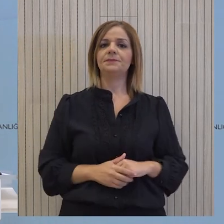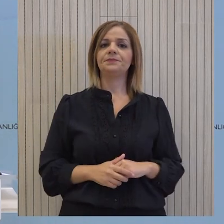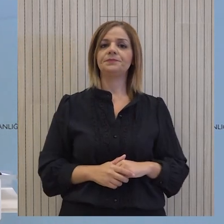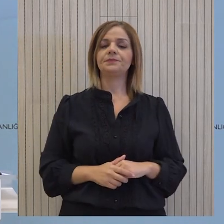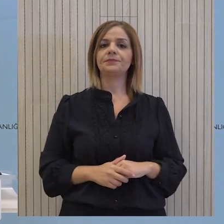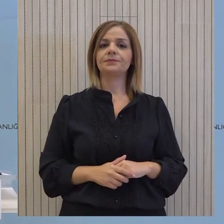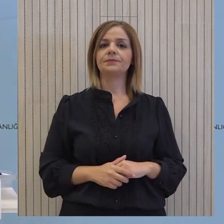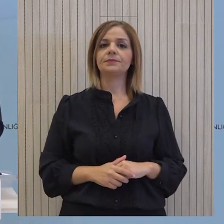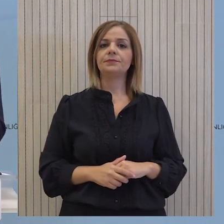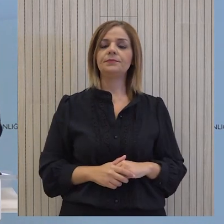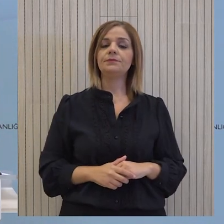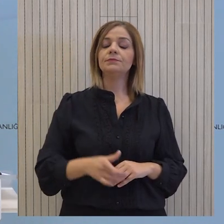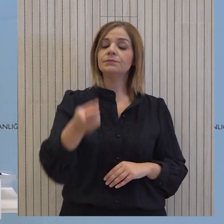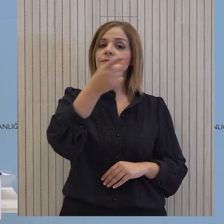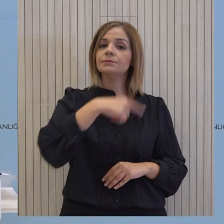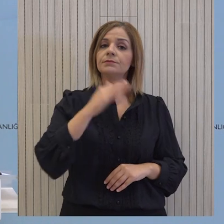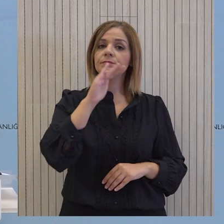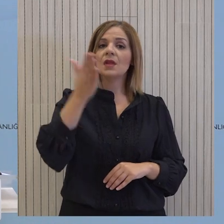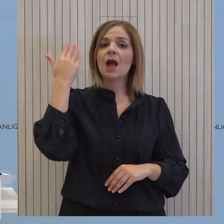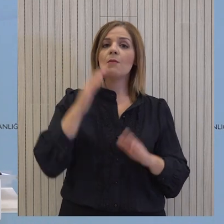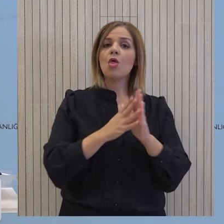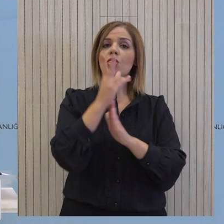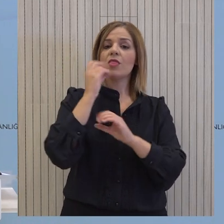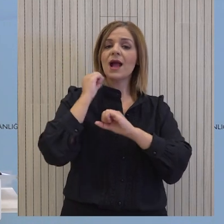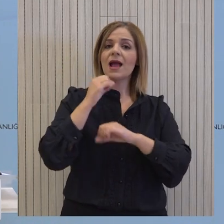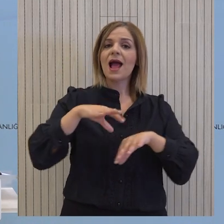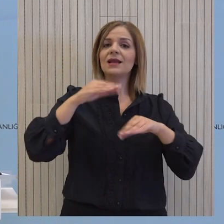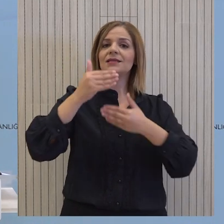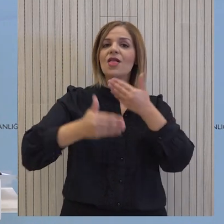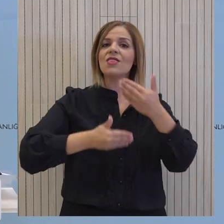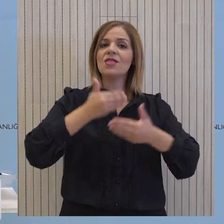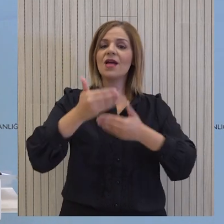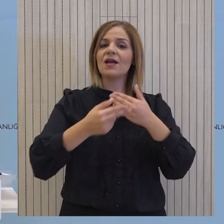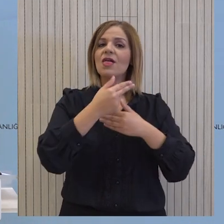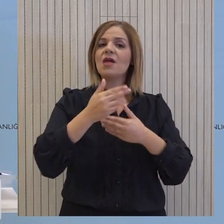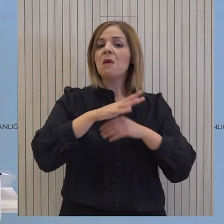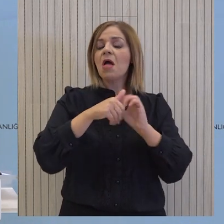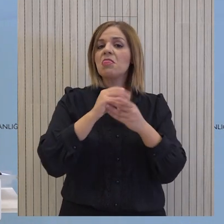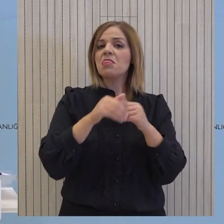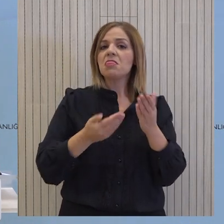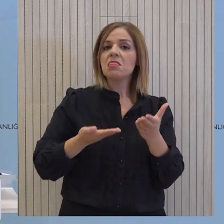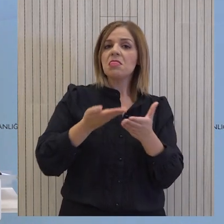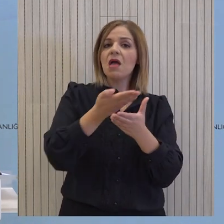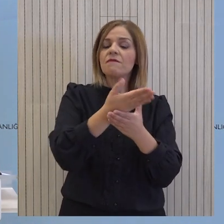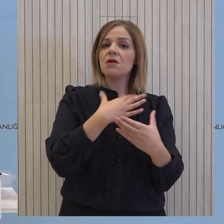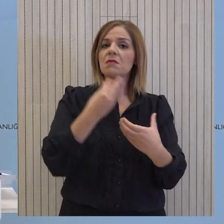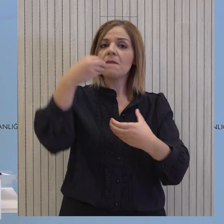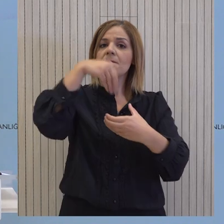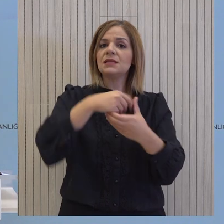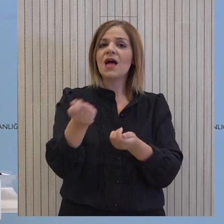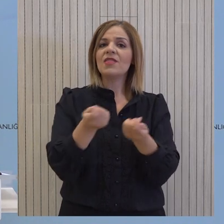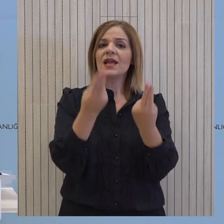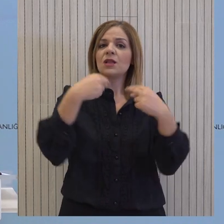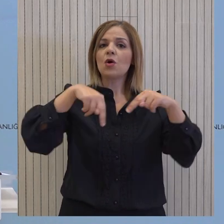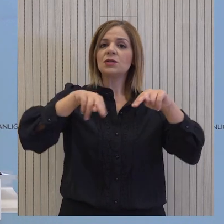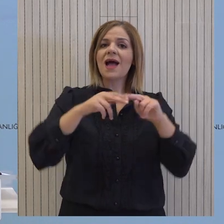Υπενθυμίζουμε ότι βρίσκεται σε εξέλιξη από τις 12 Ιανουαρίου η διαδικασία που αφορά την εκδήλωση ενδιαφέροντος για συμμετοχή στο Διοικητικό